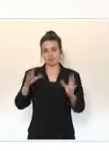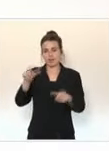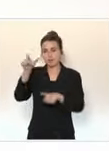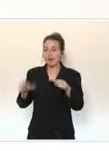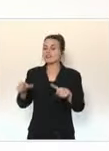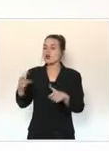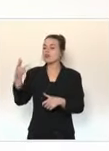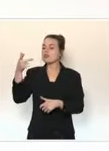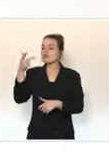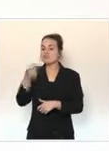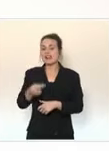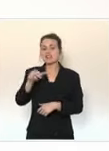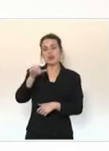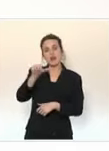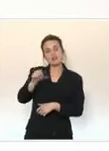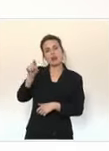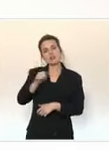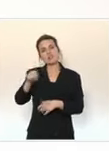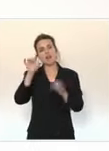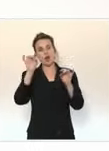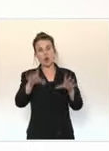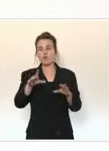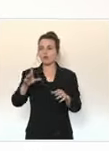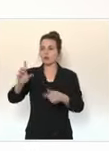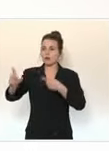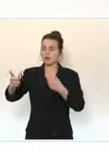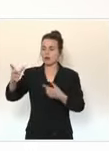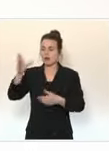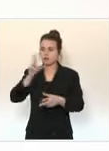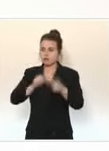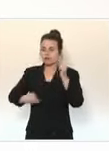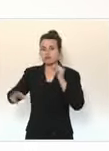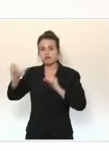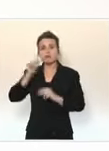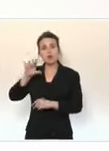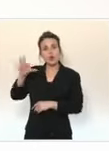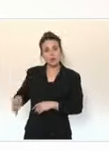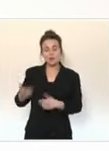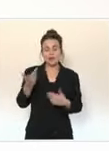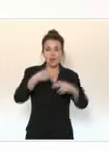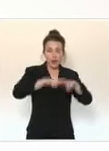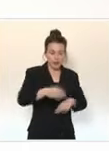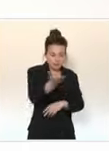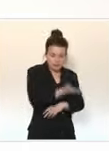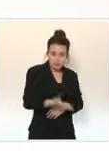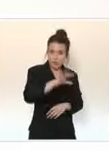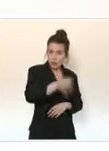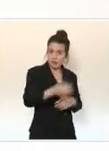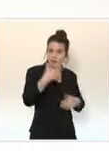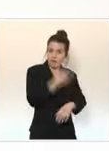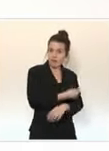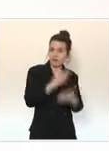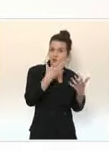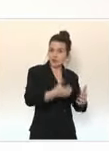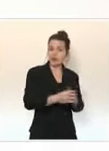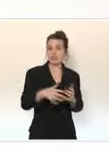et pas assez des millions de Français qui sont déjà vaccinés en AstraZeneca. Plus de trois quarts des vaccins livrés à la France ont déjà été